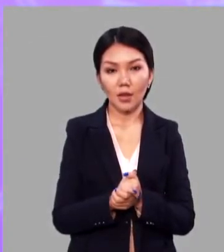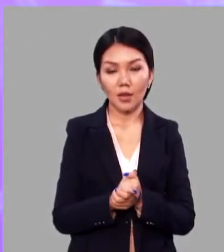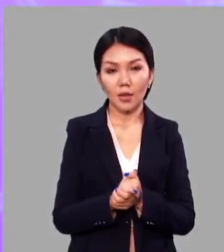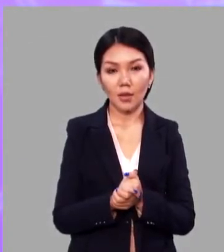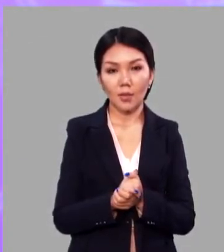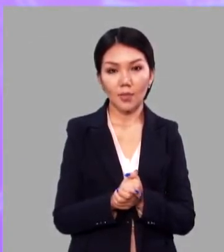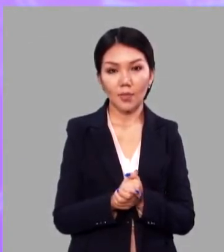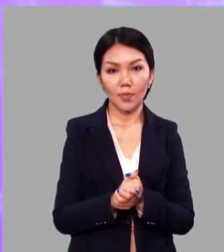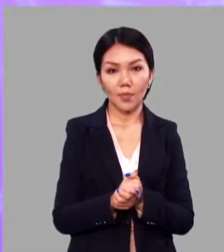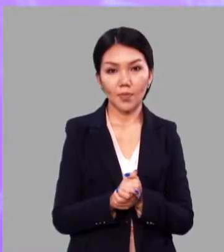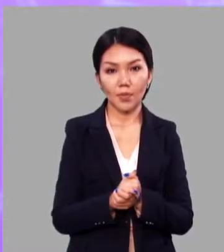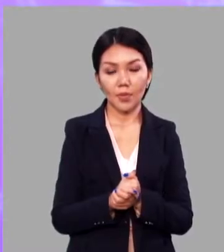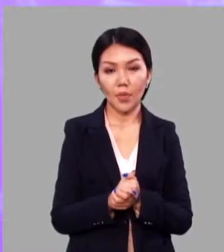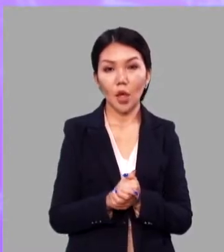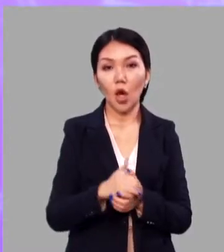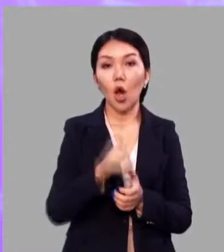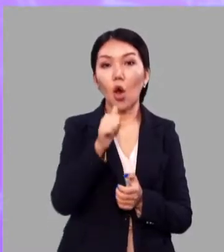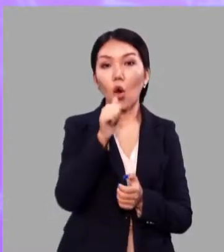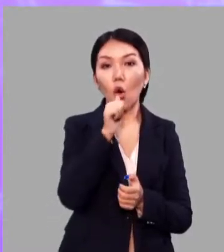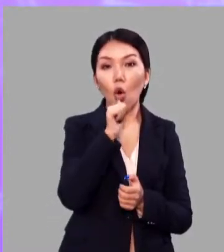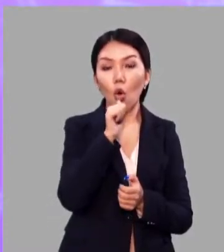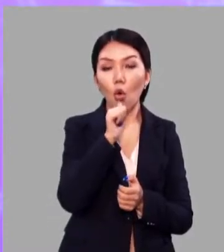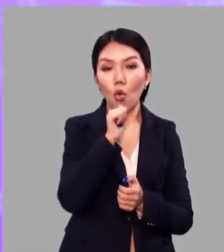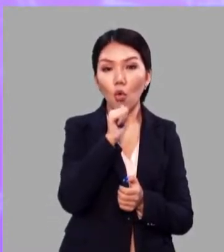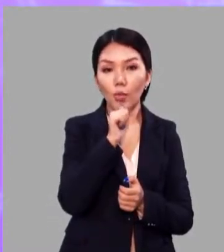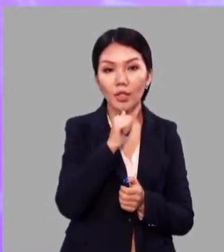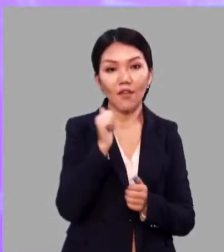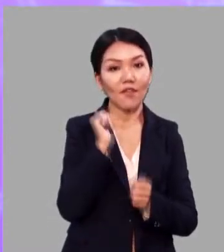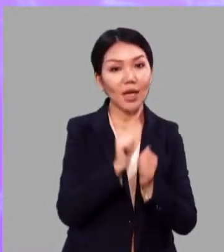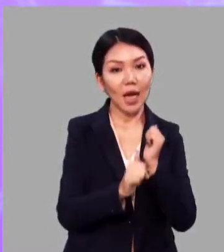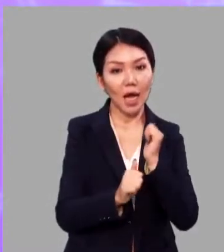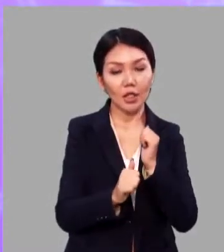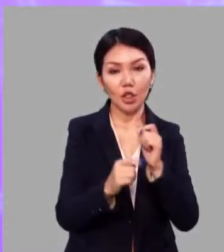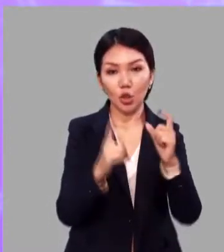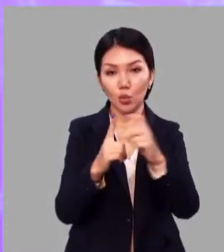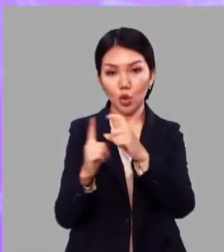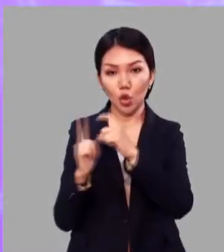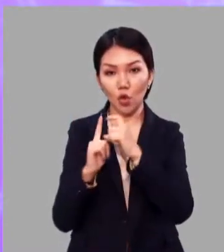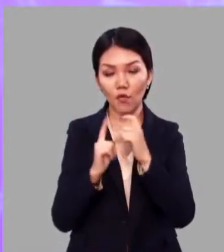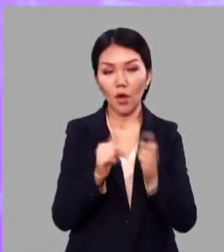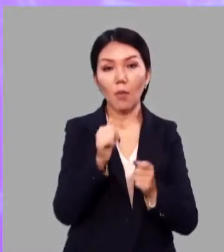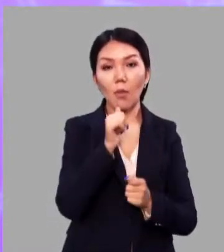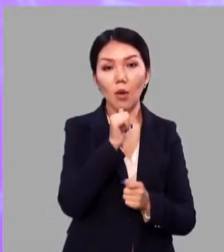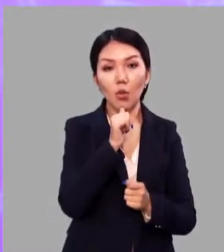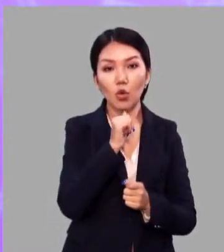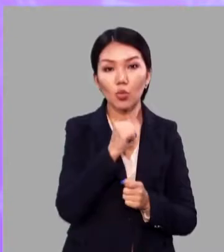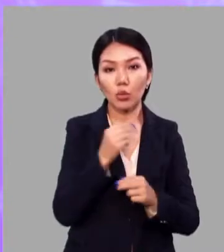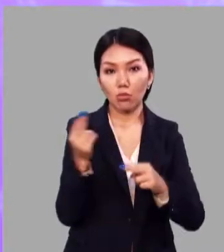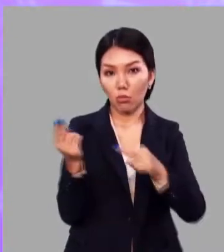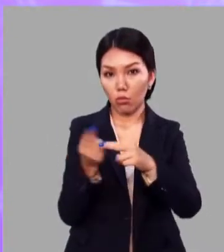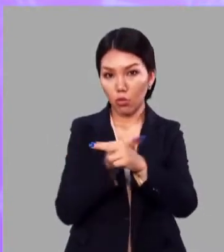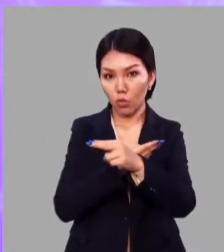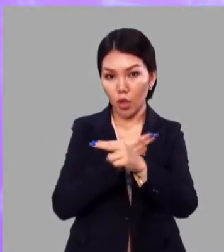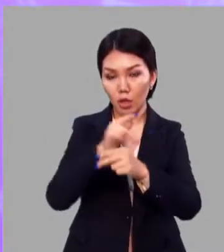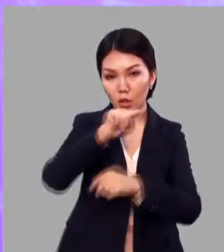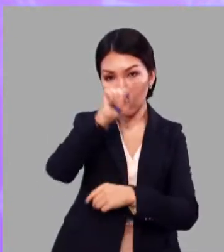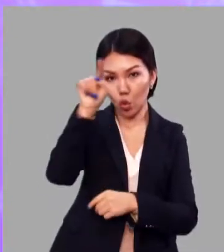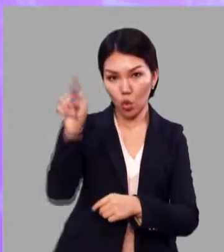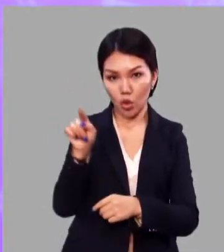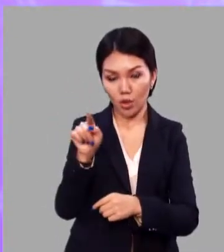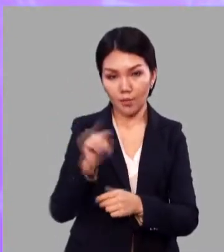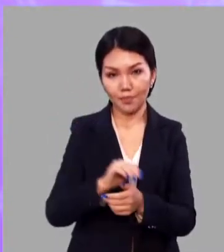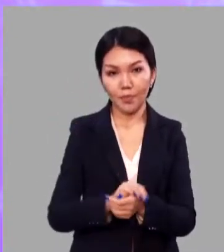Проведём с вами опыт. В каждом слове попробуем убрать корень.